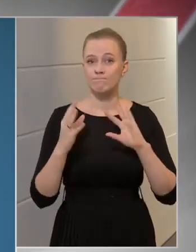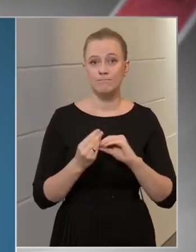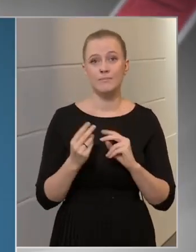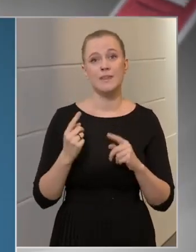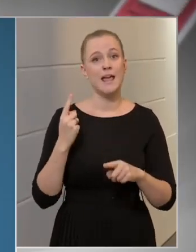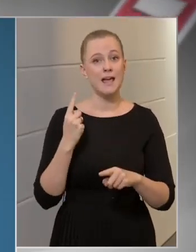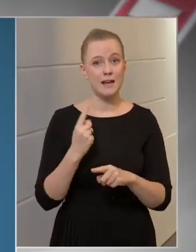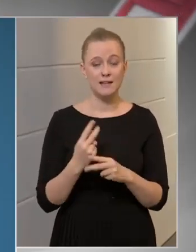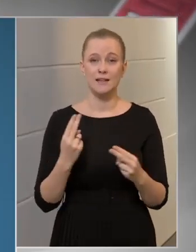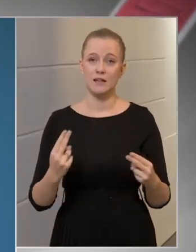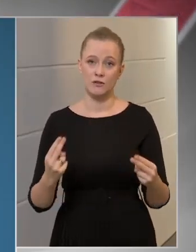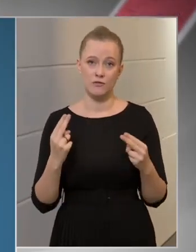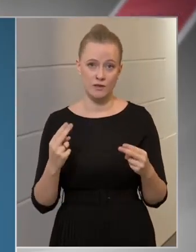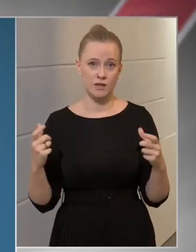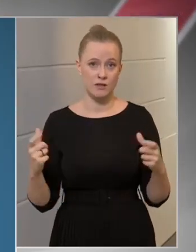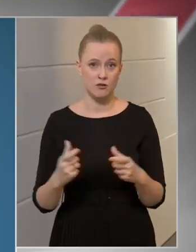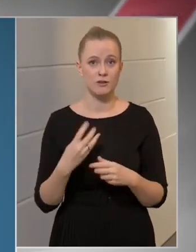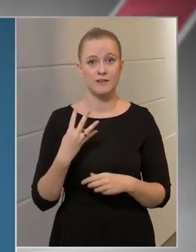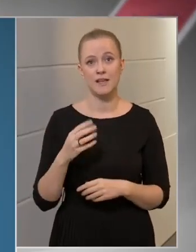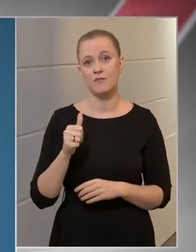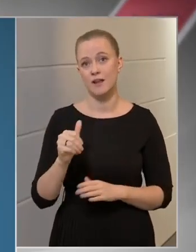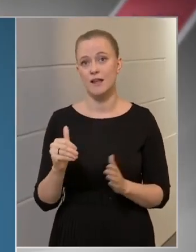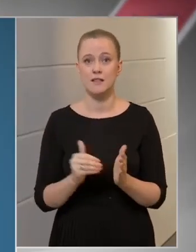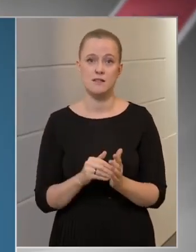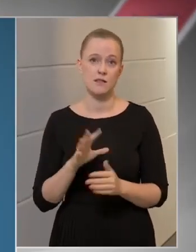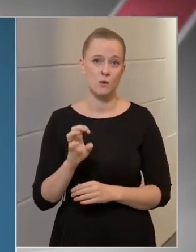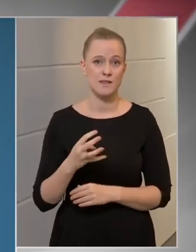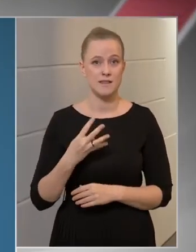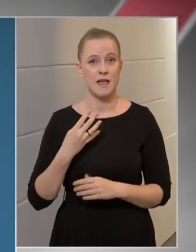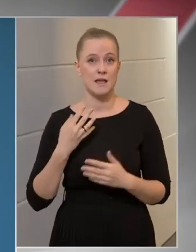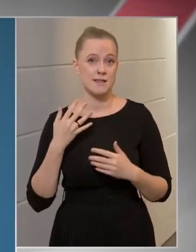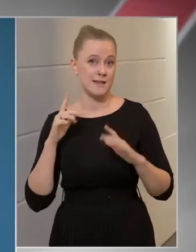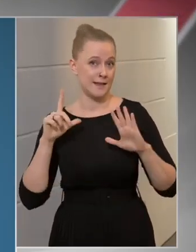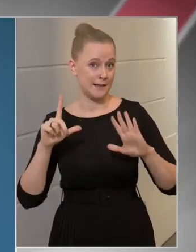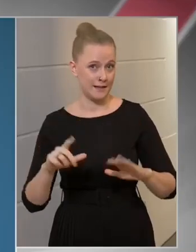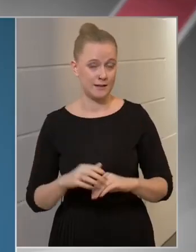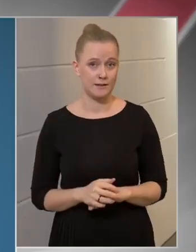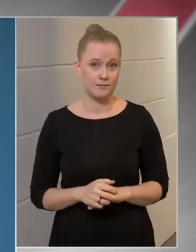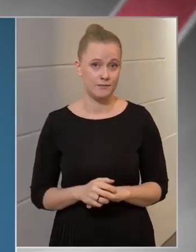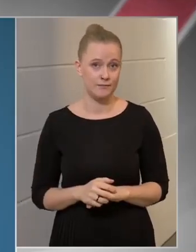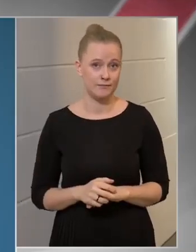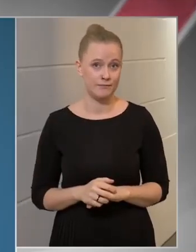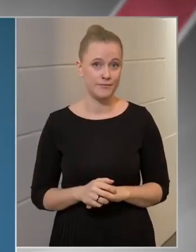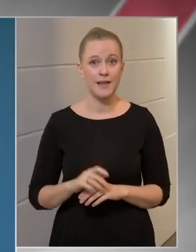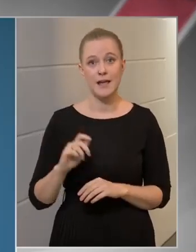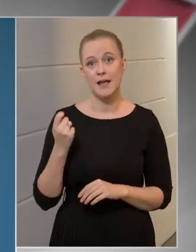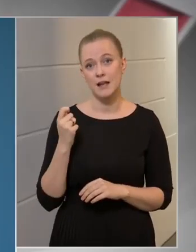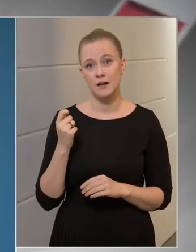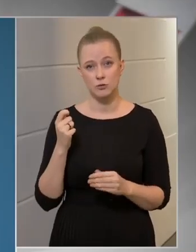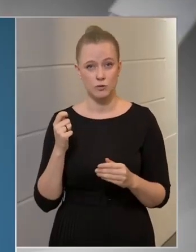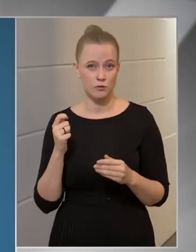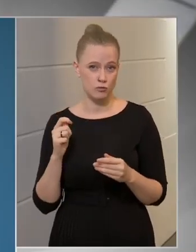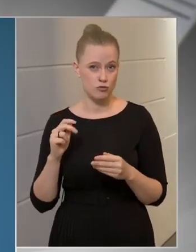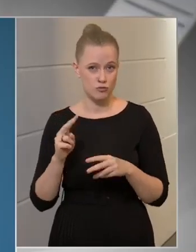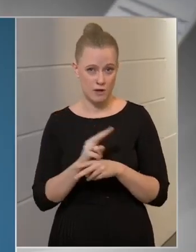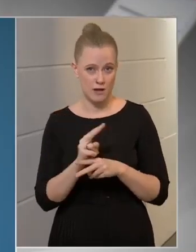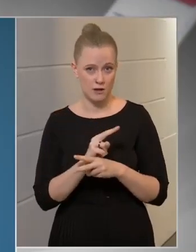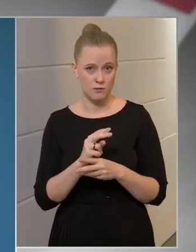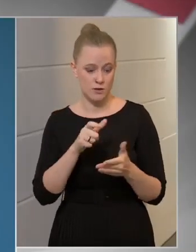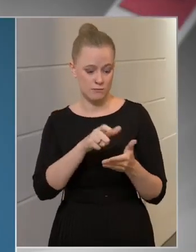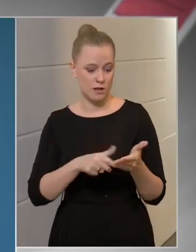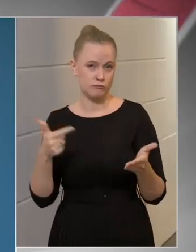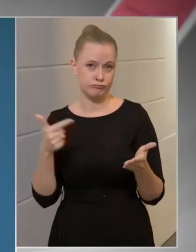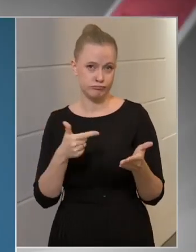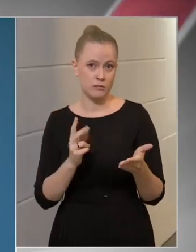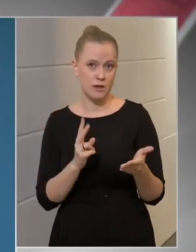hatósági házi karanténok száma 41.557-es. és az elektronikus ellenőrzés szolgáló mobiltelefonra